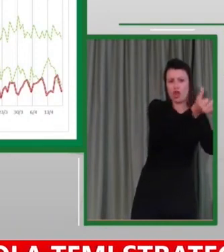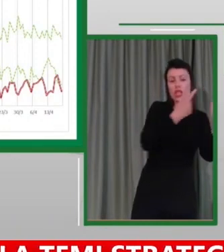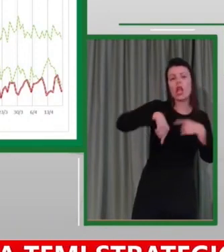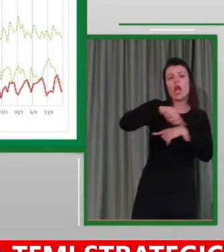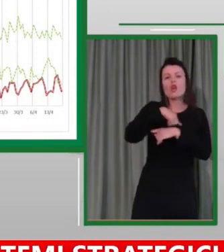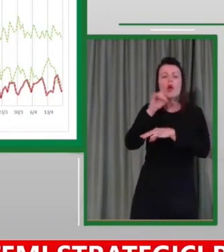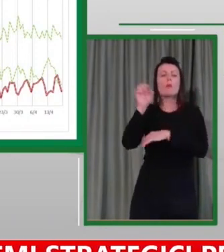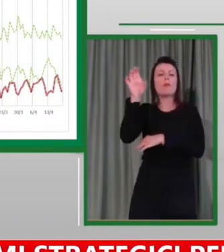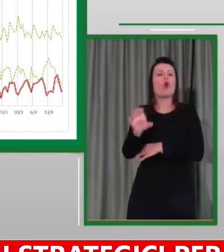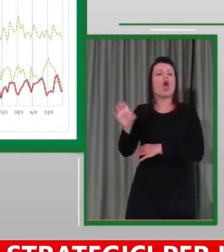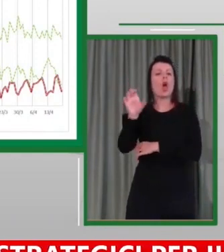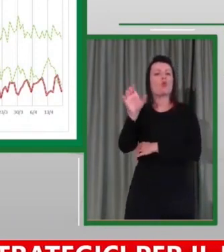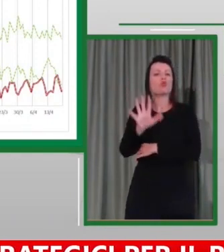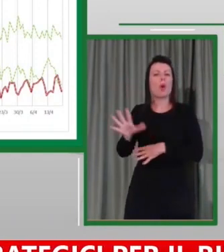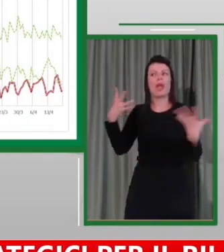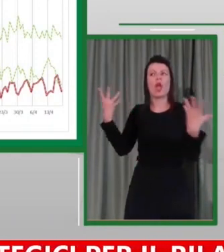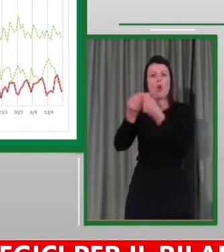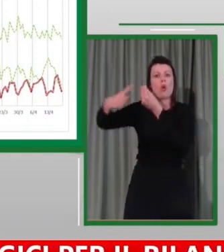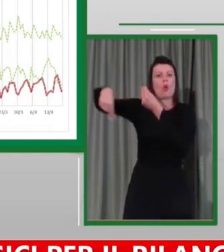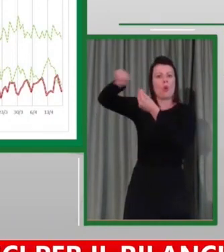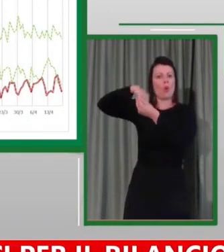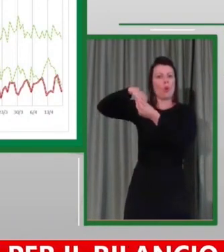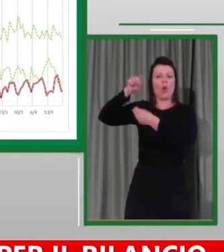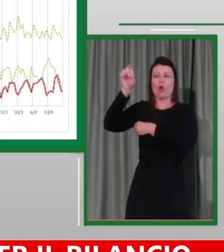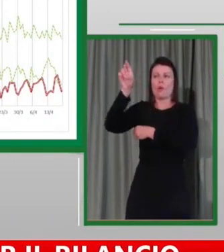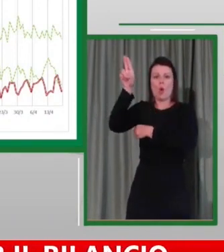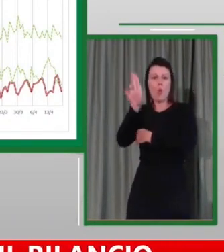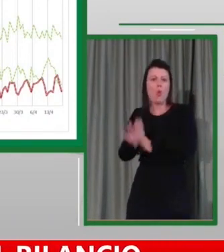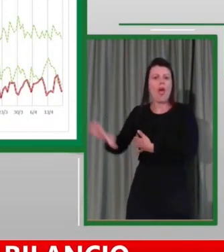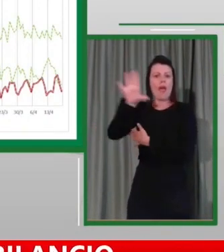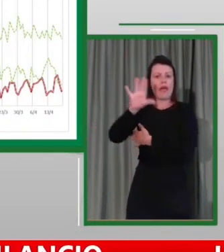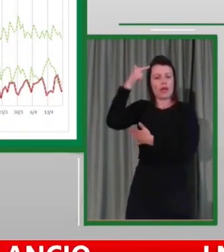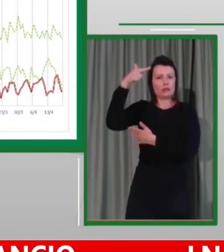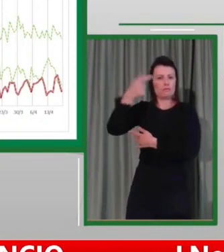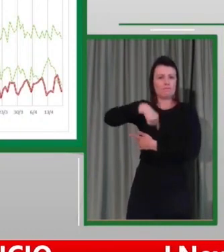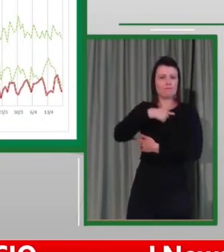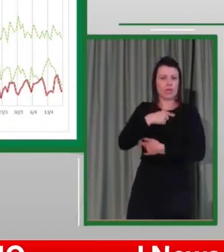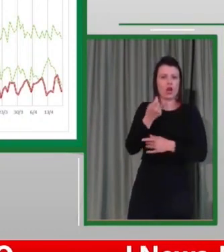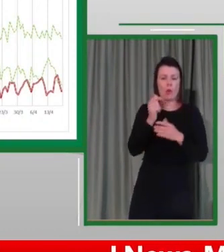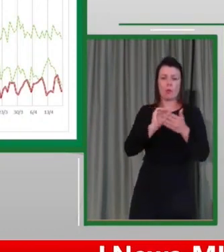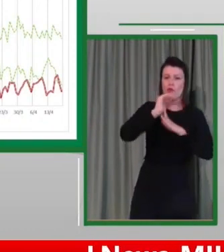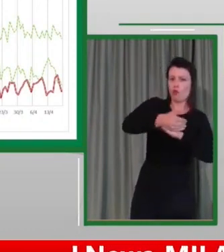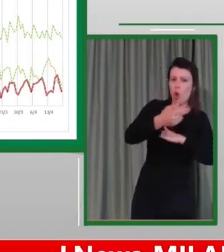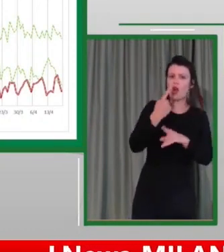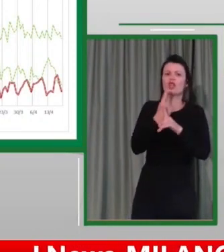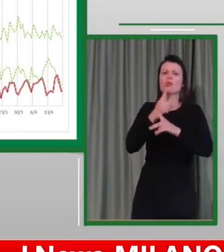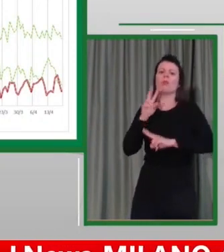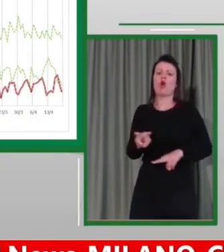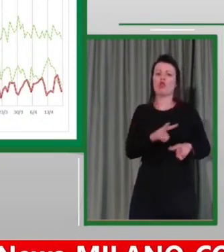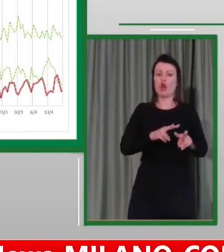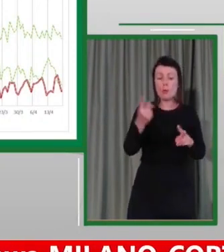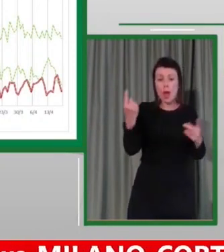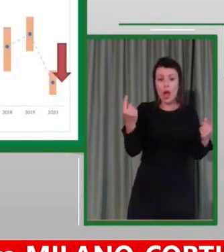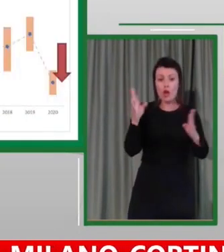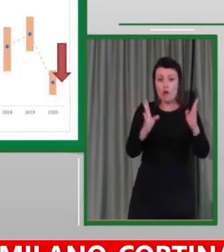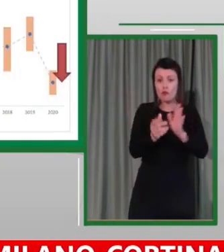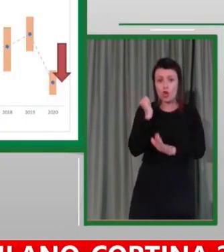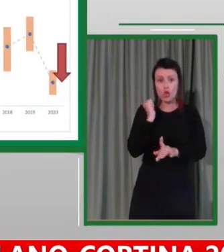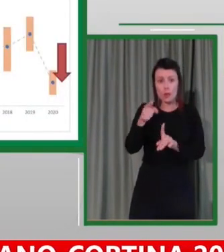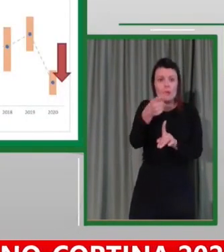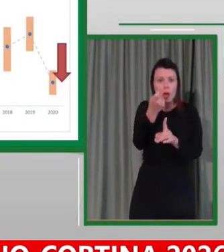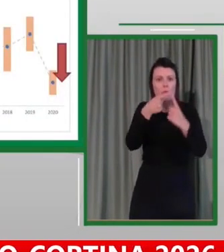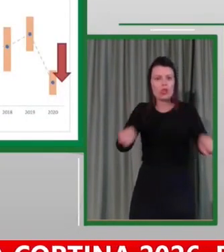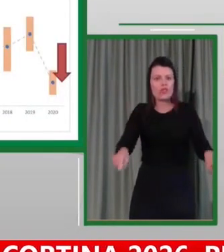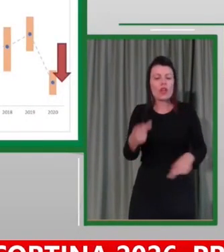tenere sotto controllo. Infatti il valore complessivo, lo dicevo prima, meno 40%, però anche qui meno che proporzionalmente, vediamo l'ultima slide,